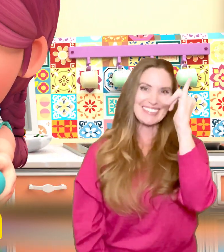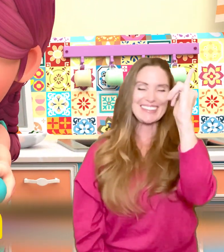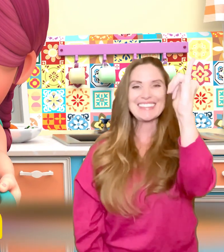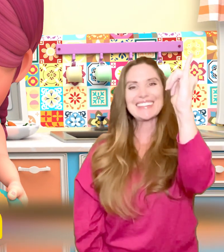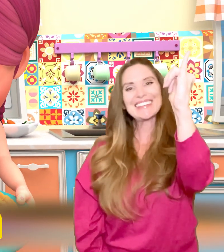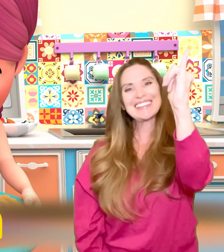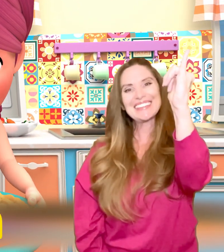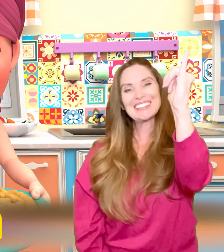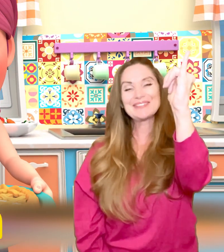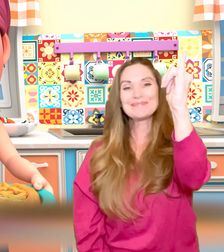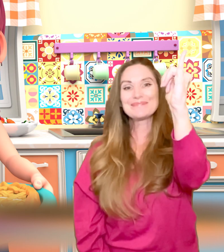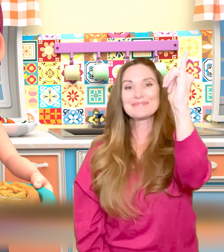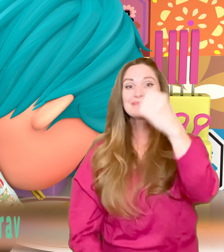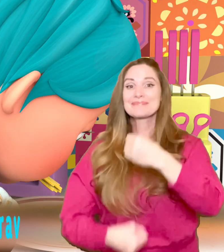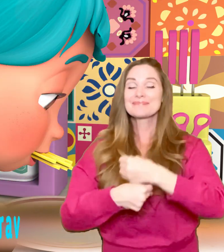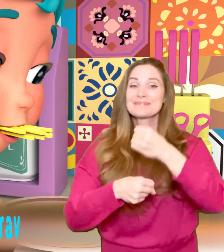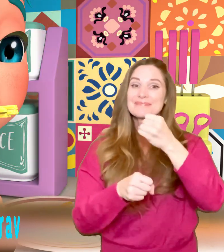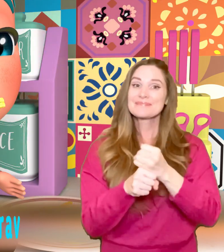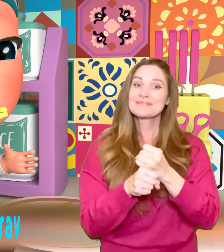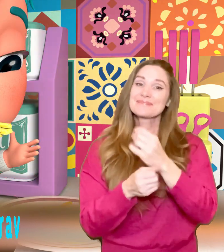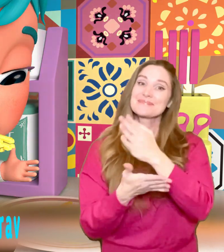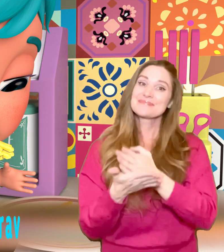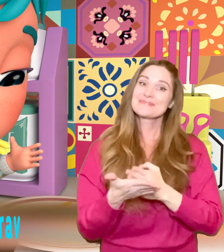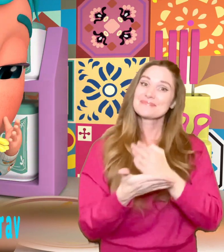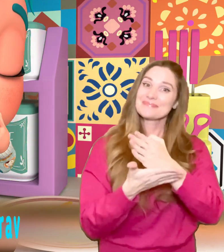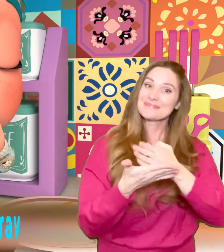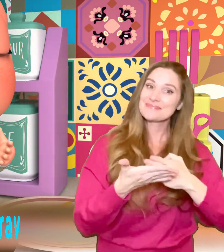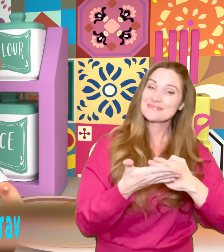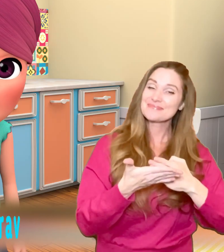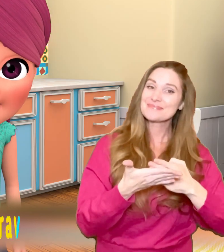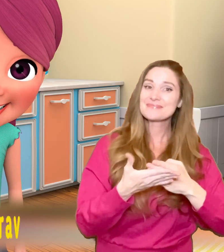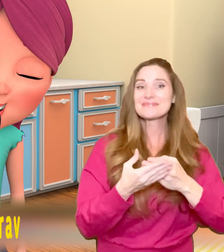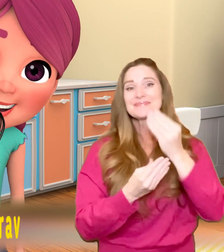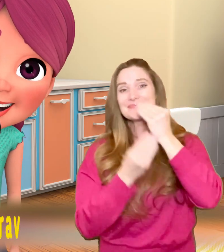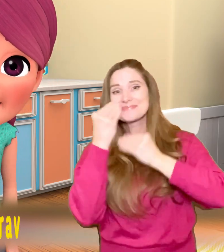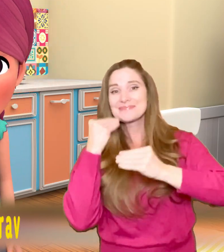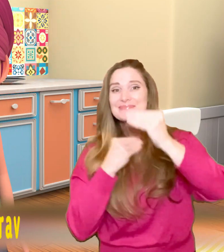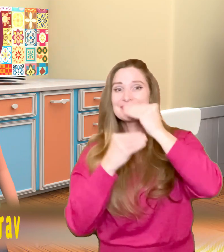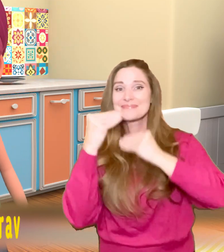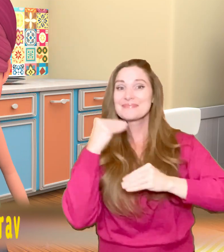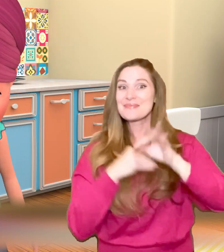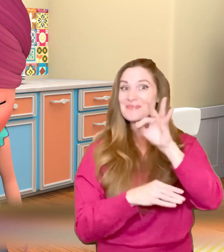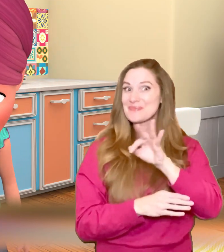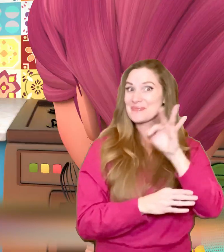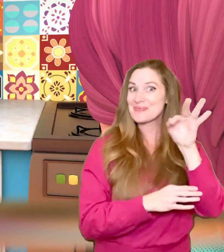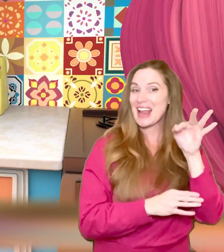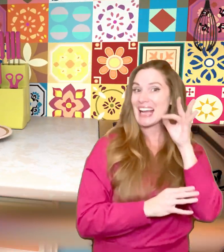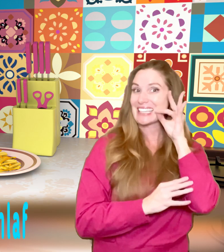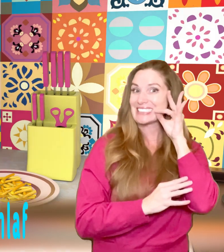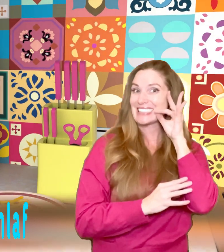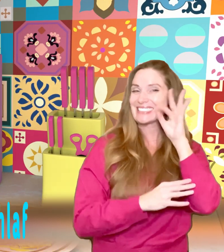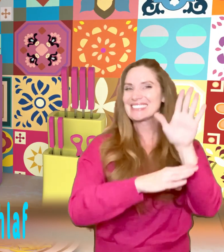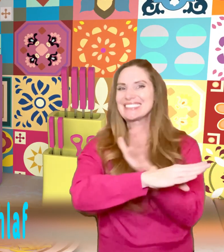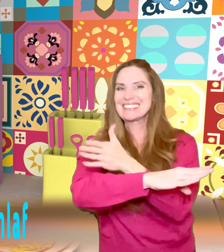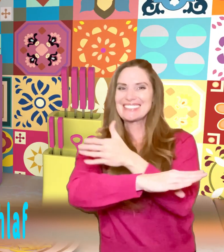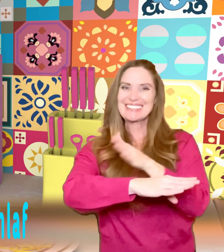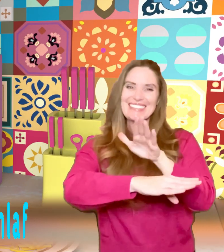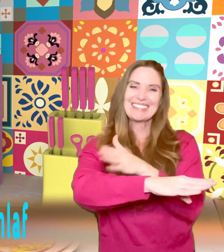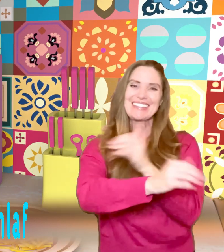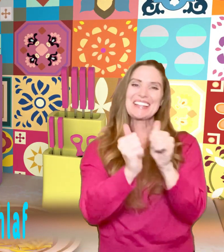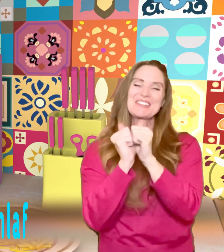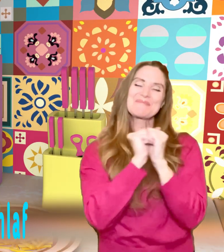Beginn. Wir backen Kuchen, nicht immer sind wir brav und singen uns